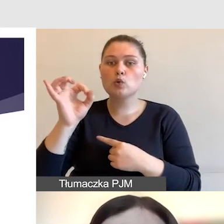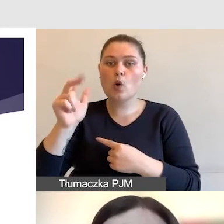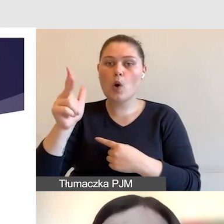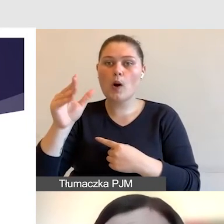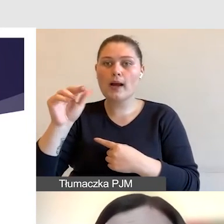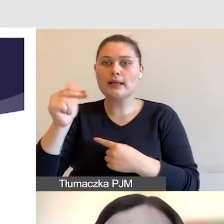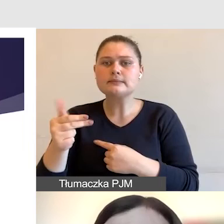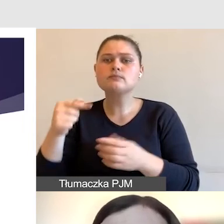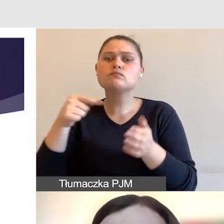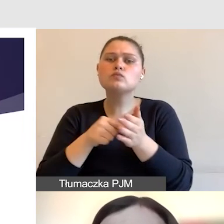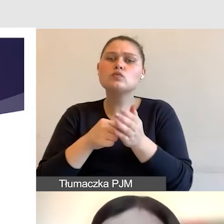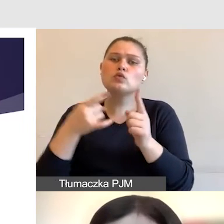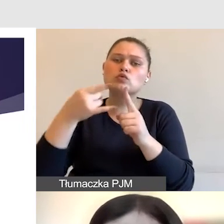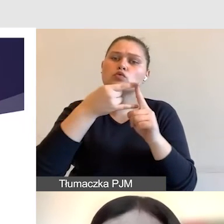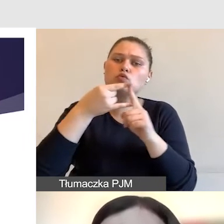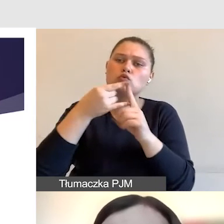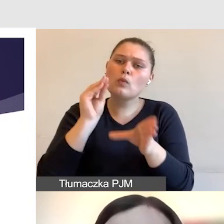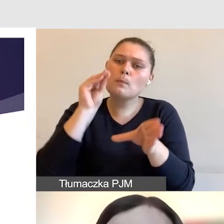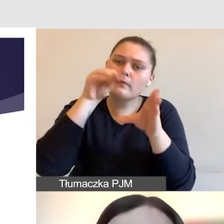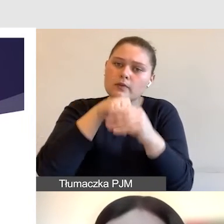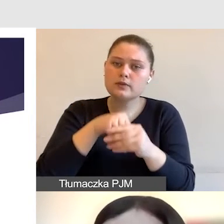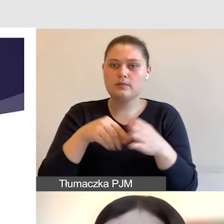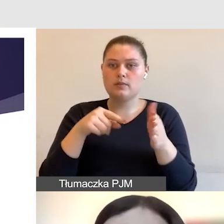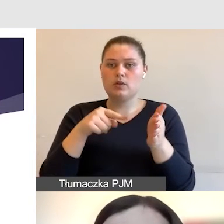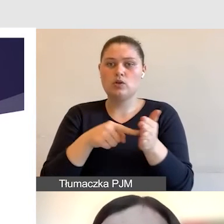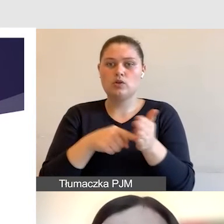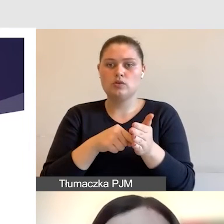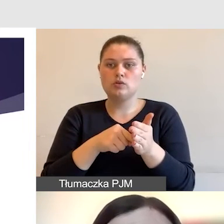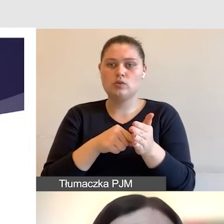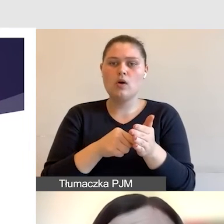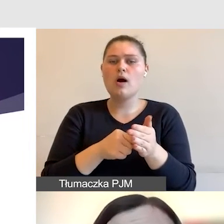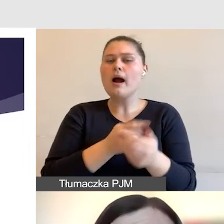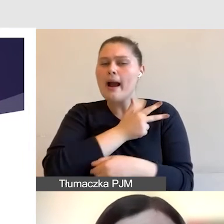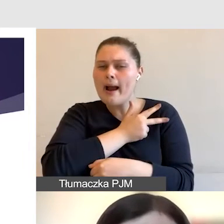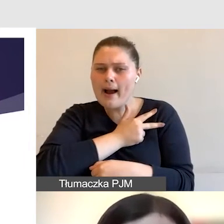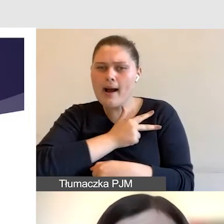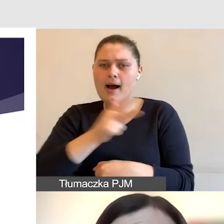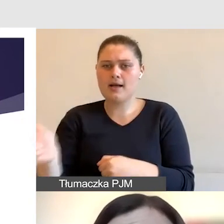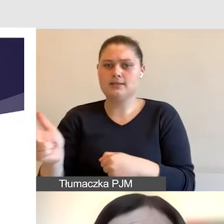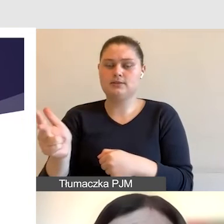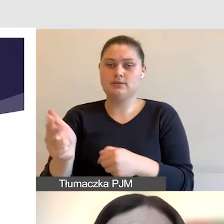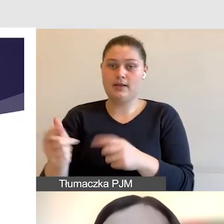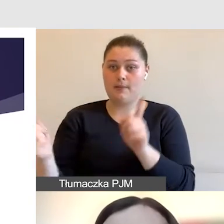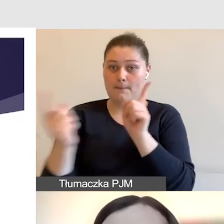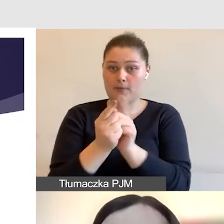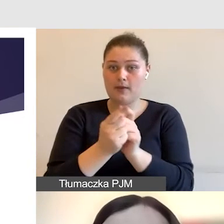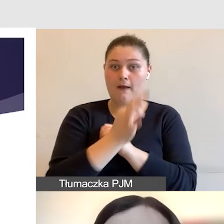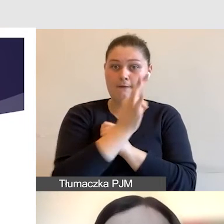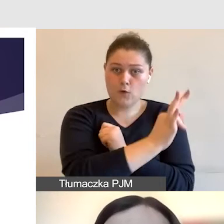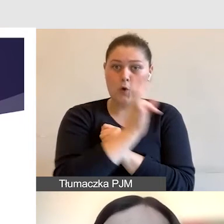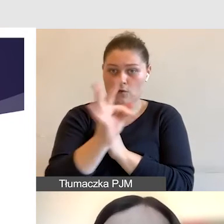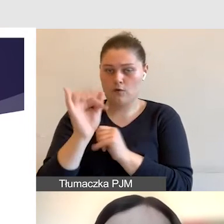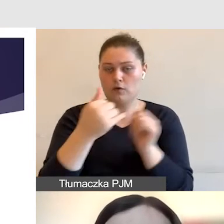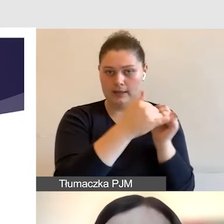jest unikalny dla każdego webinarium czy spotkania przesyłamy i